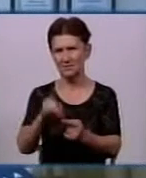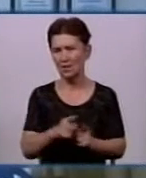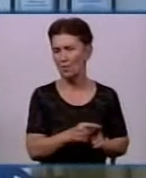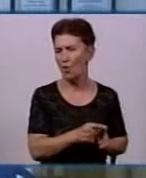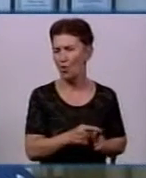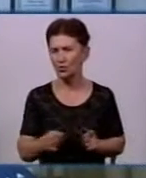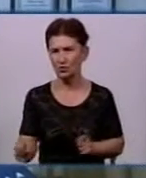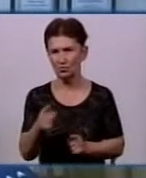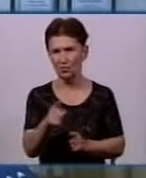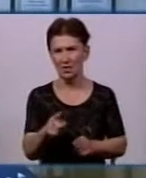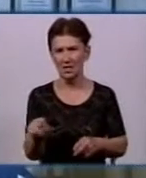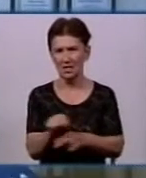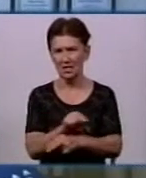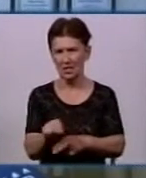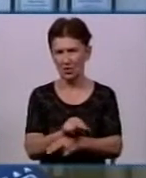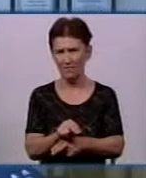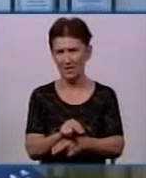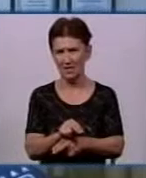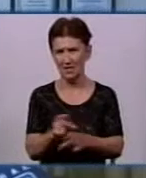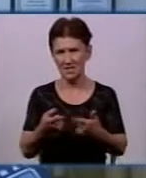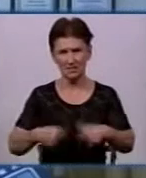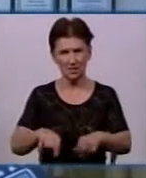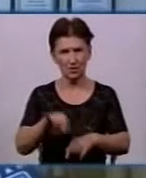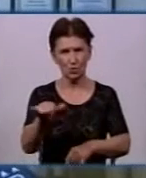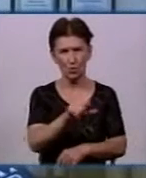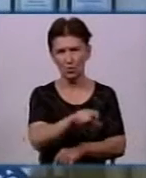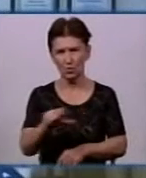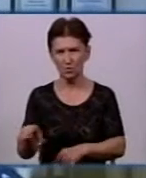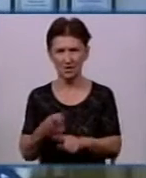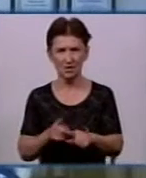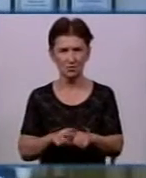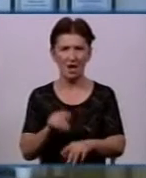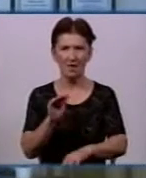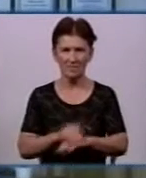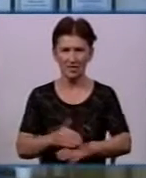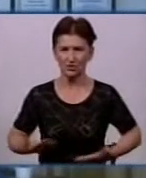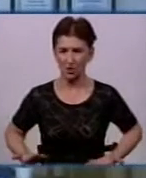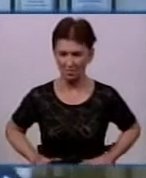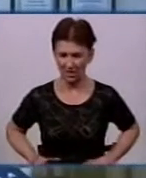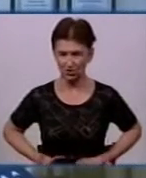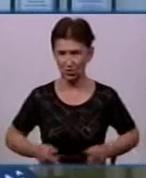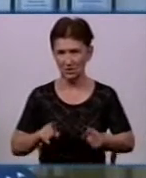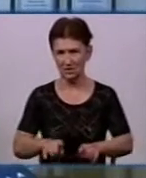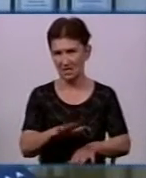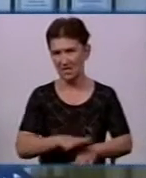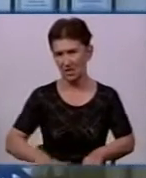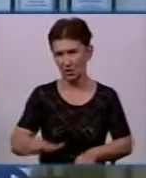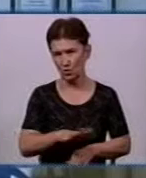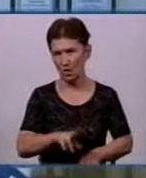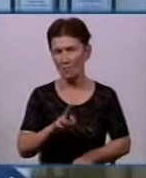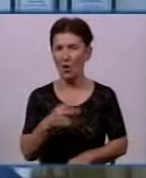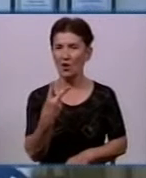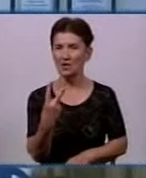зараз лікувальні заклади за закріплення населення, людей, які фактично мешкають на території обслуговування, отримують по 240